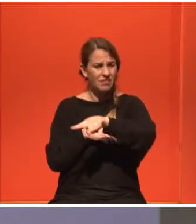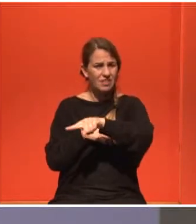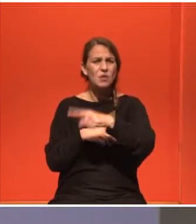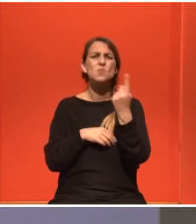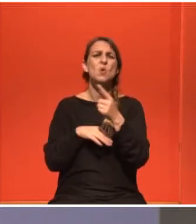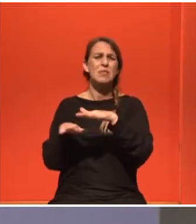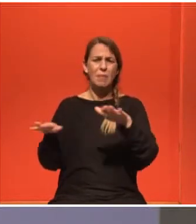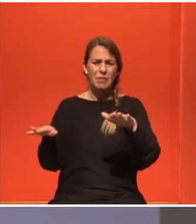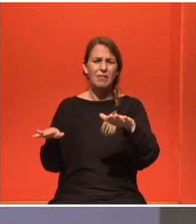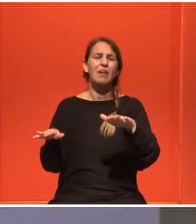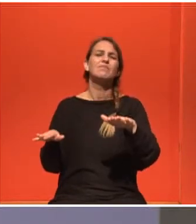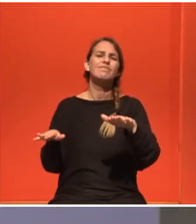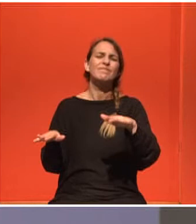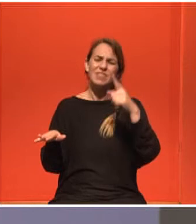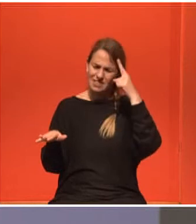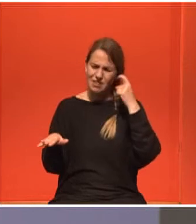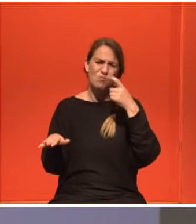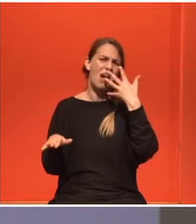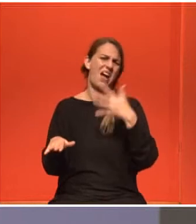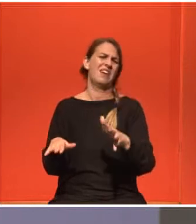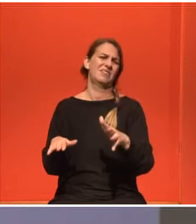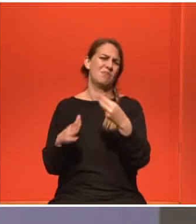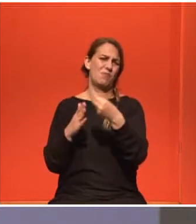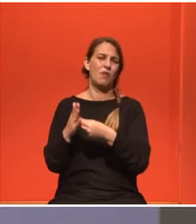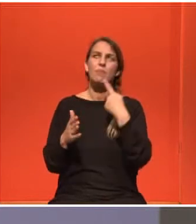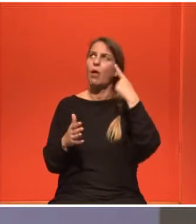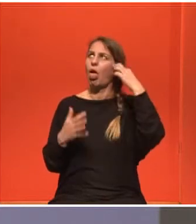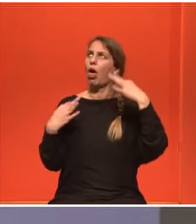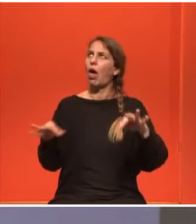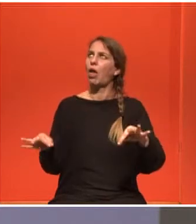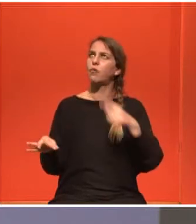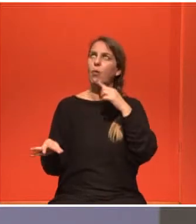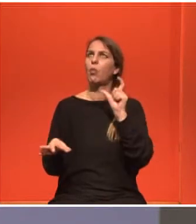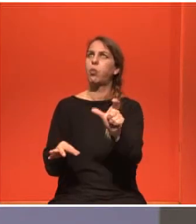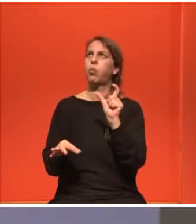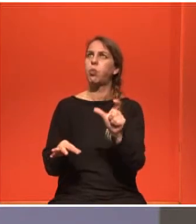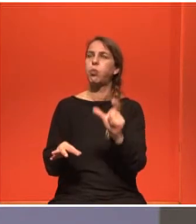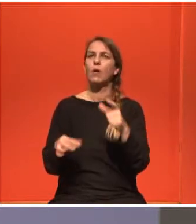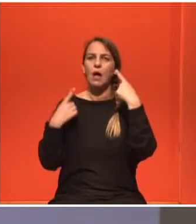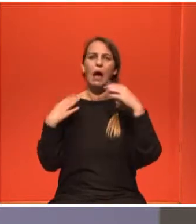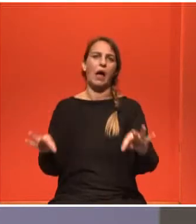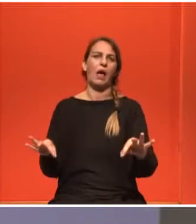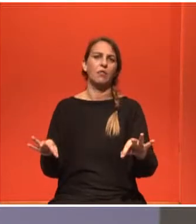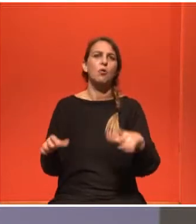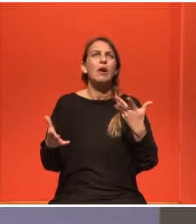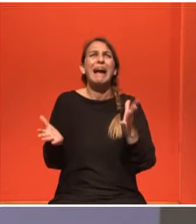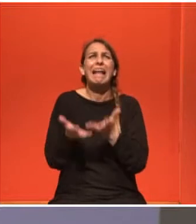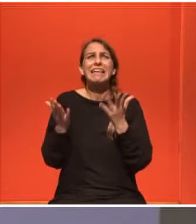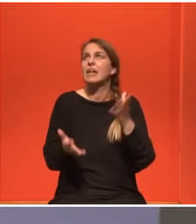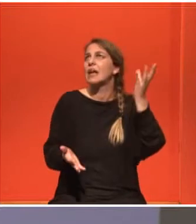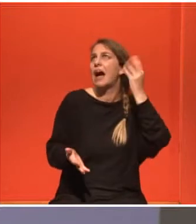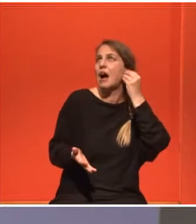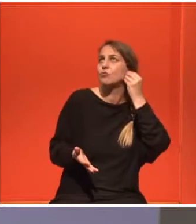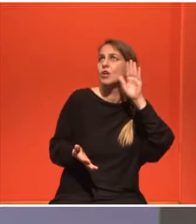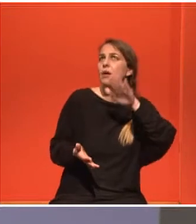άσχημα μερικές φορές που δεν τα σκέφτονται και μπορεί να μην τα εννοούν καν. Απλά μπορεί να τα έχουν κάπου ακούσει και να το πούνε.